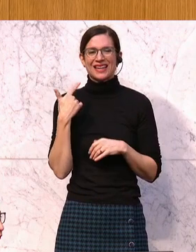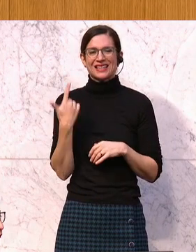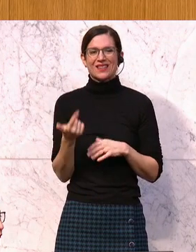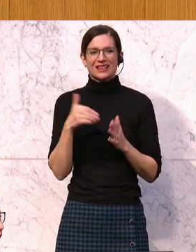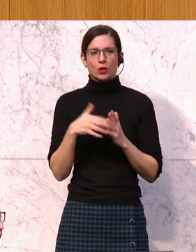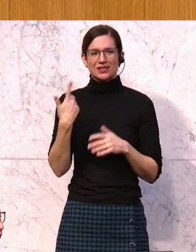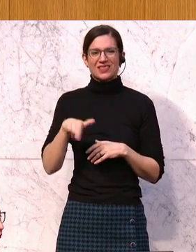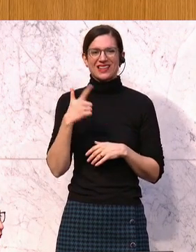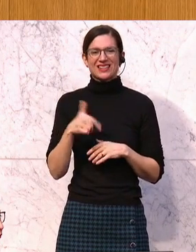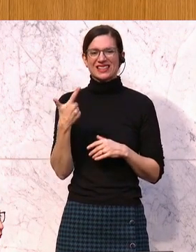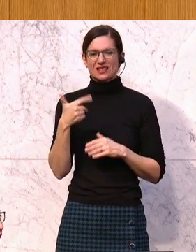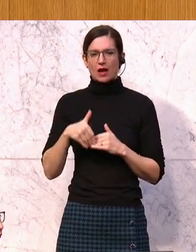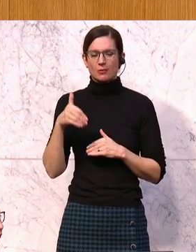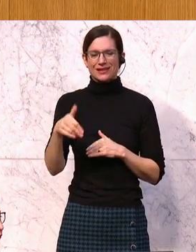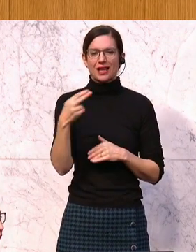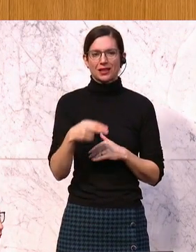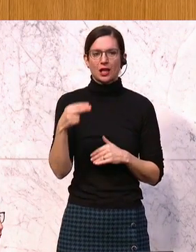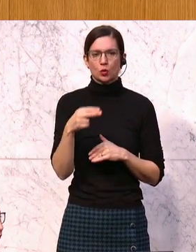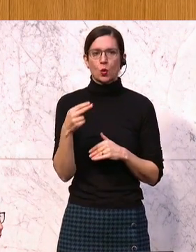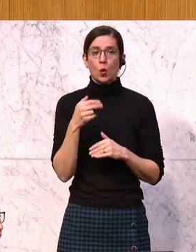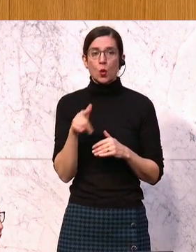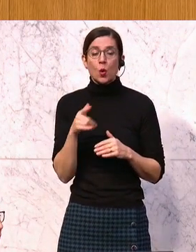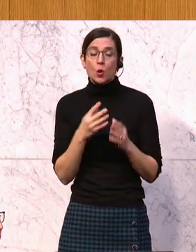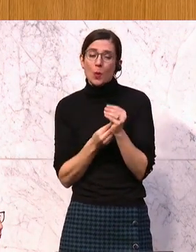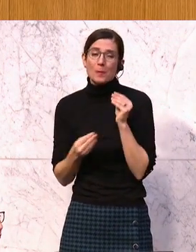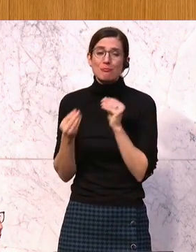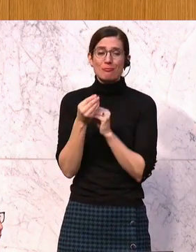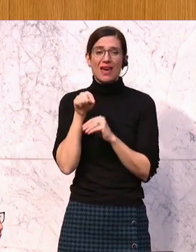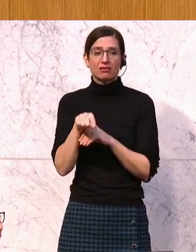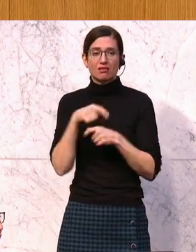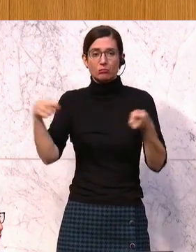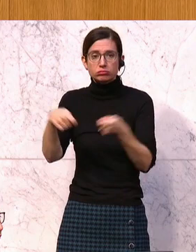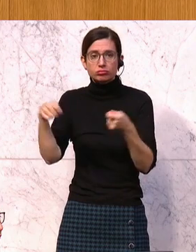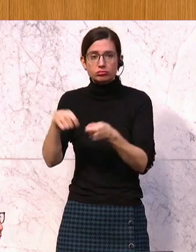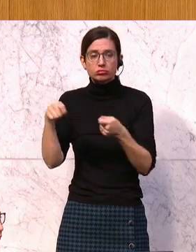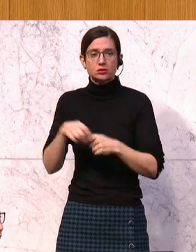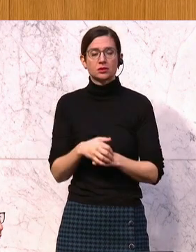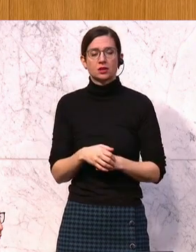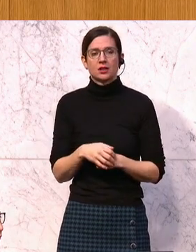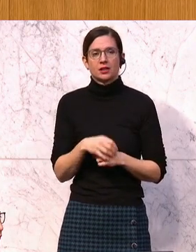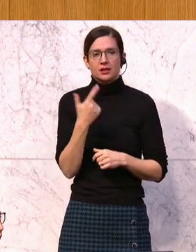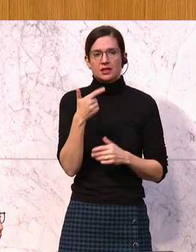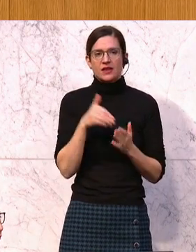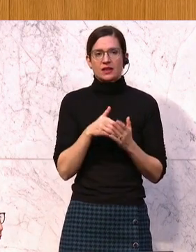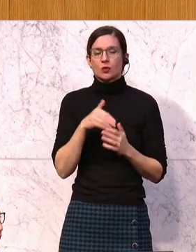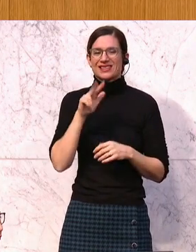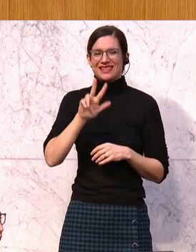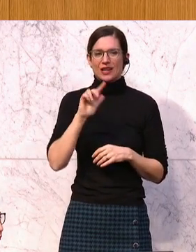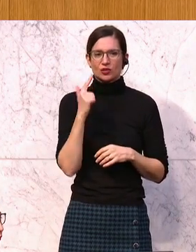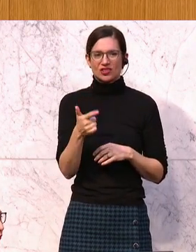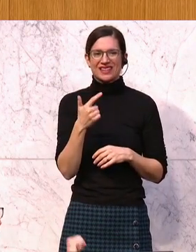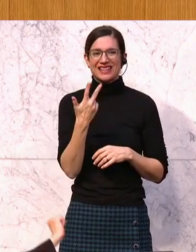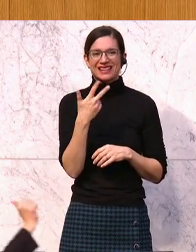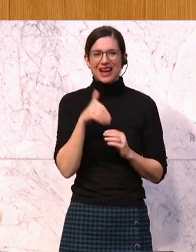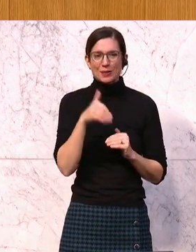2 Milliarden Euro mehr als 2020 in die Patientenversorgung investiert. 2023 sind es